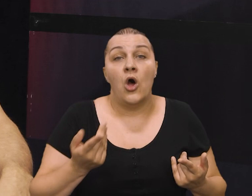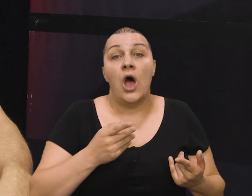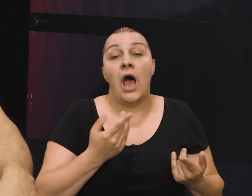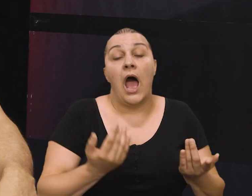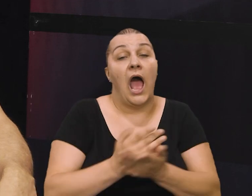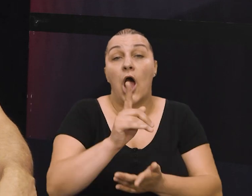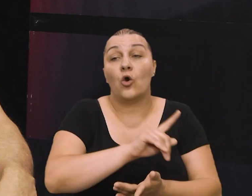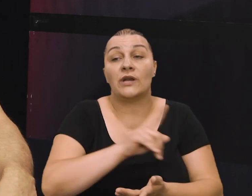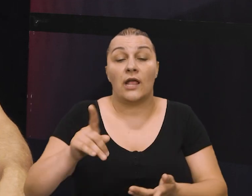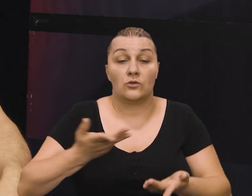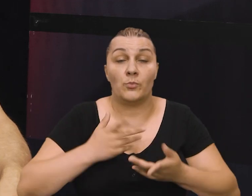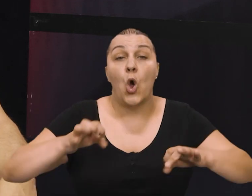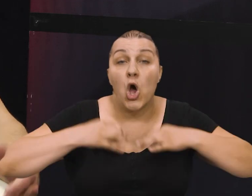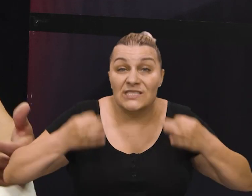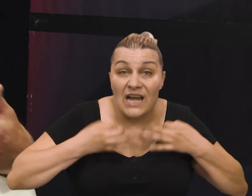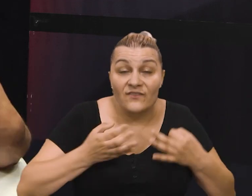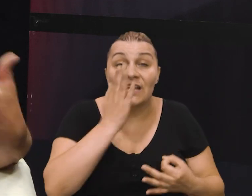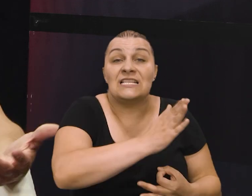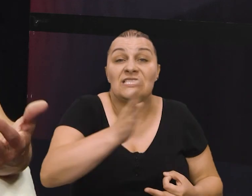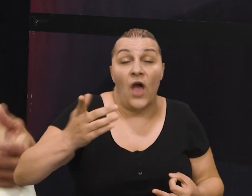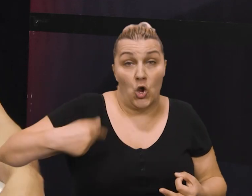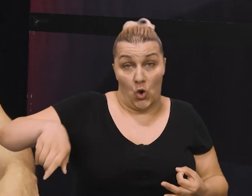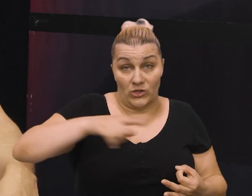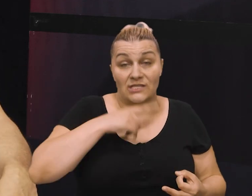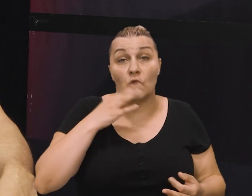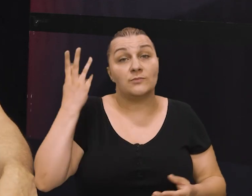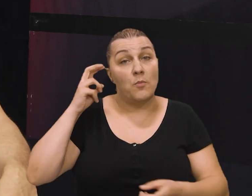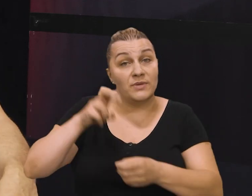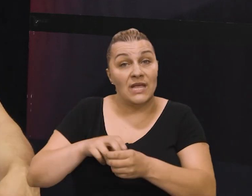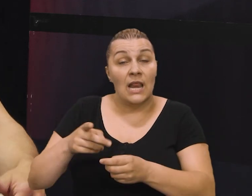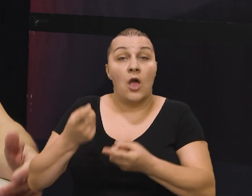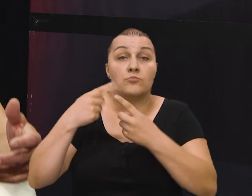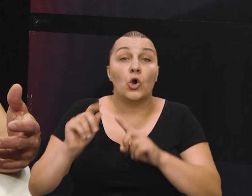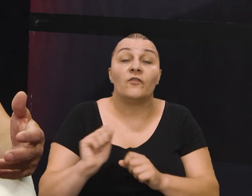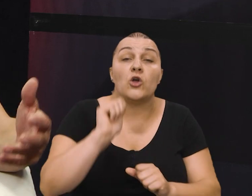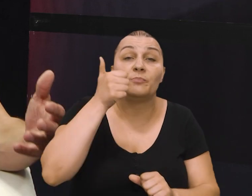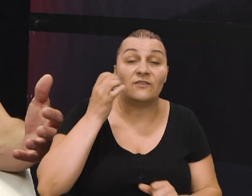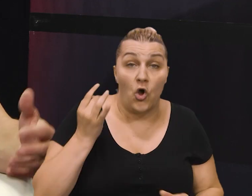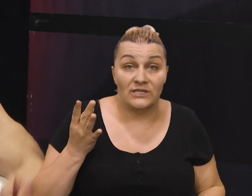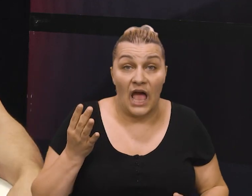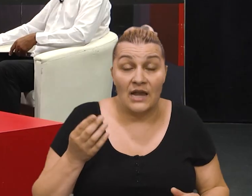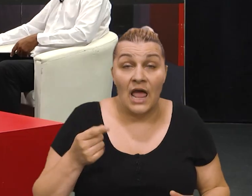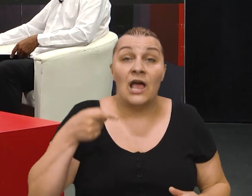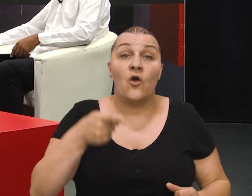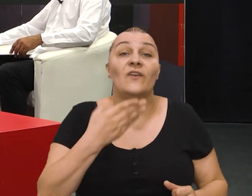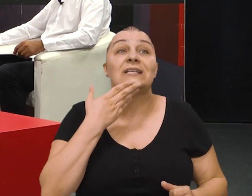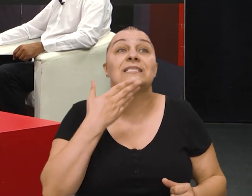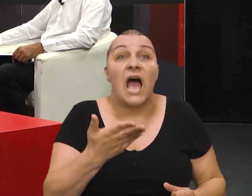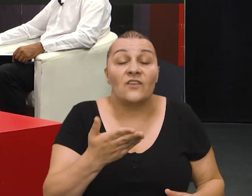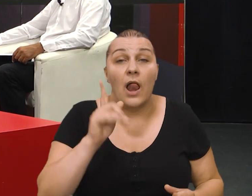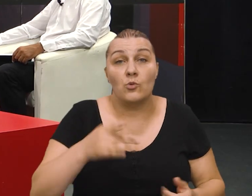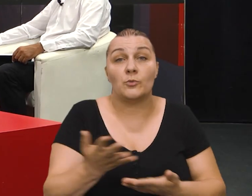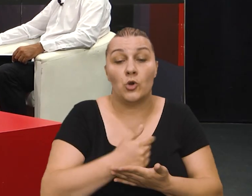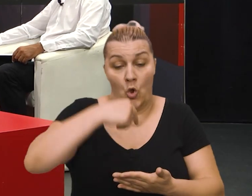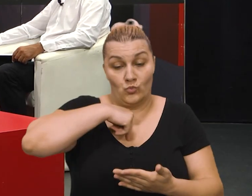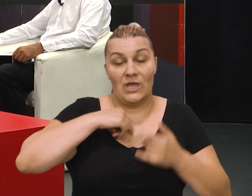ako ne dođe do ozdravljenja svakoga nas koji smo bili od prvog dana jer ta zahvala